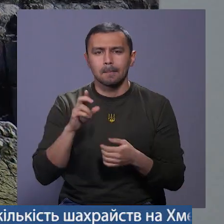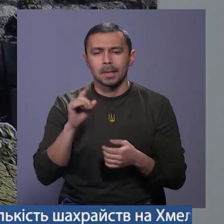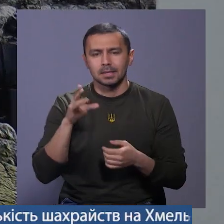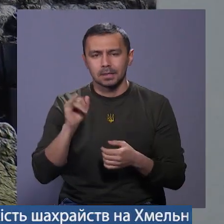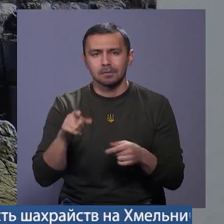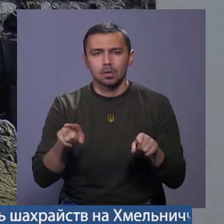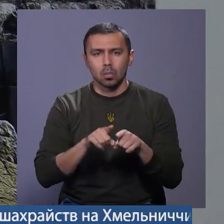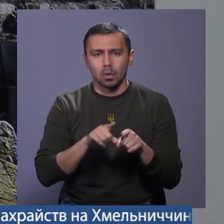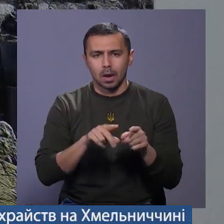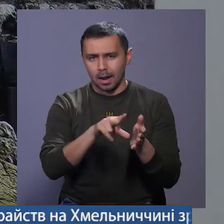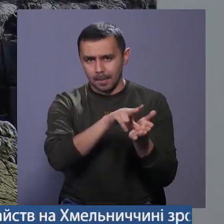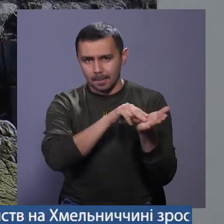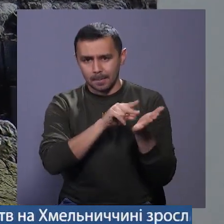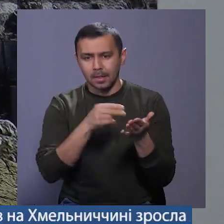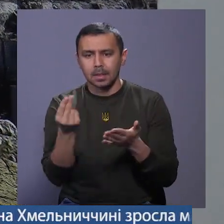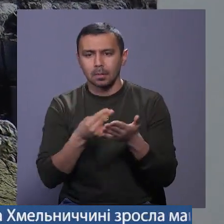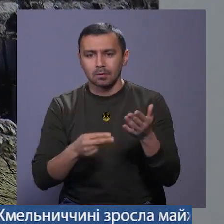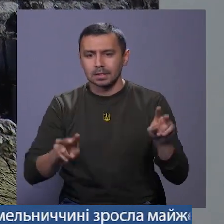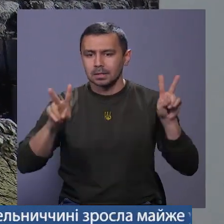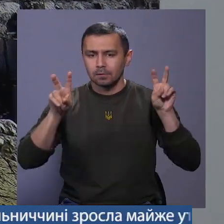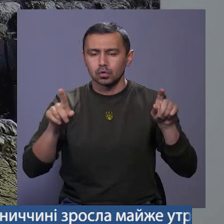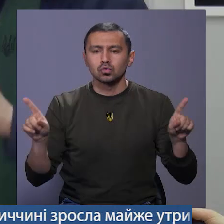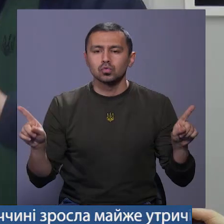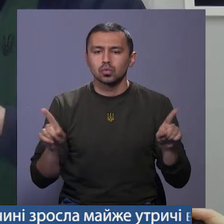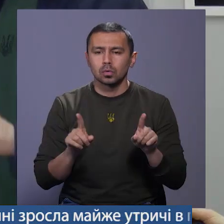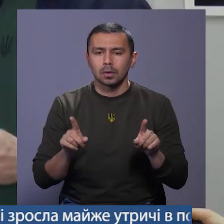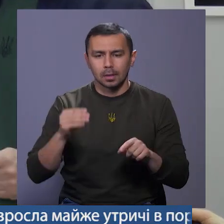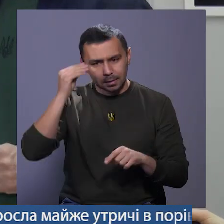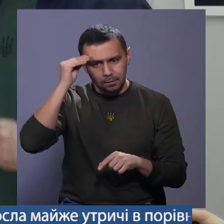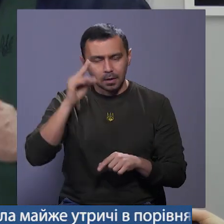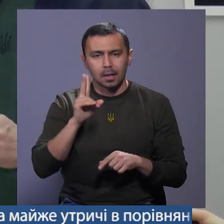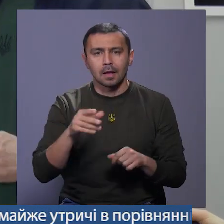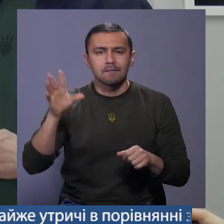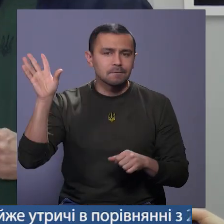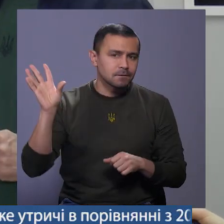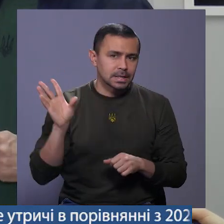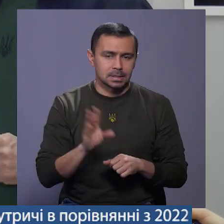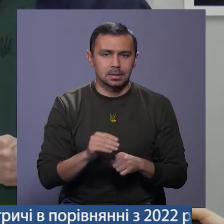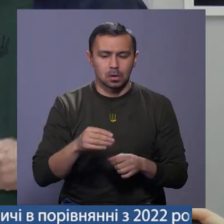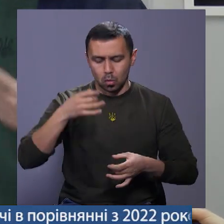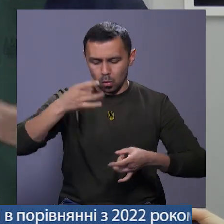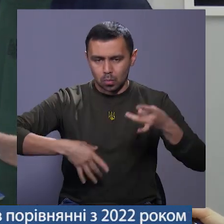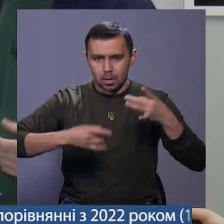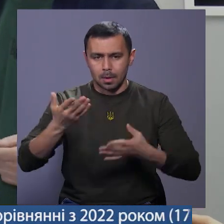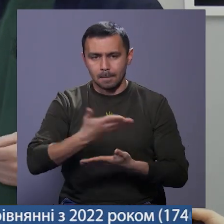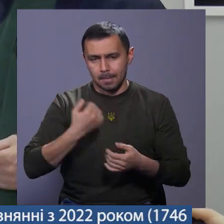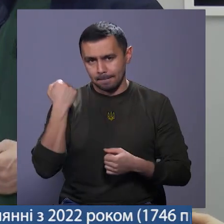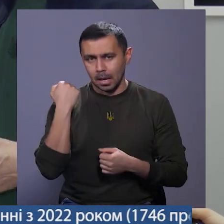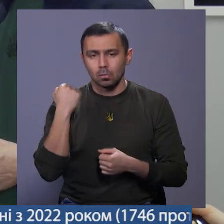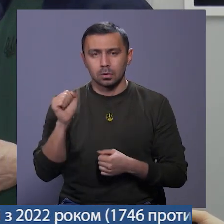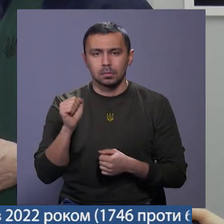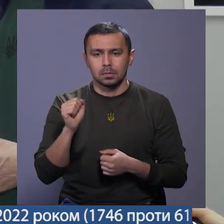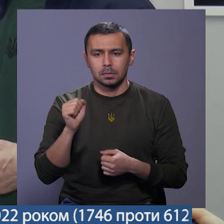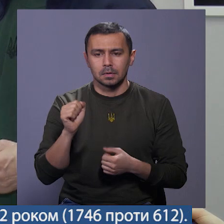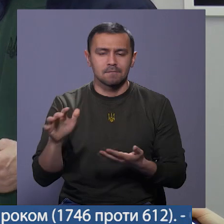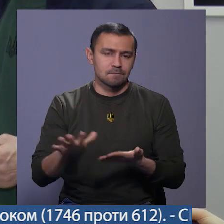такому стилі він, бачите, намалював символічно, що незважаючи на всі обстріли, все одно ми переможемо і